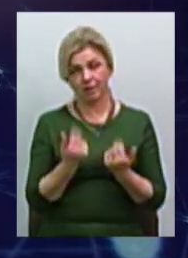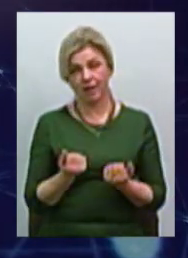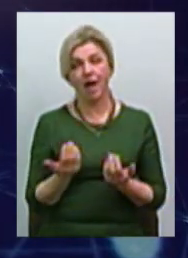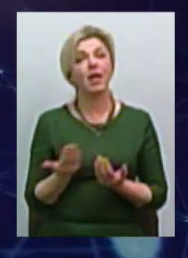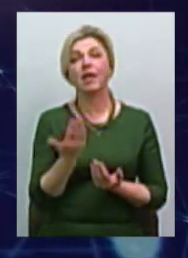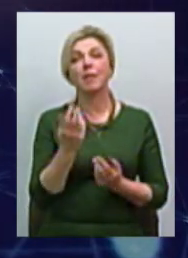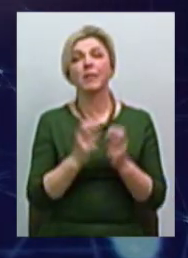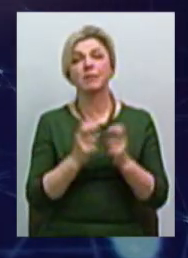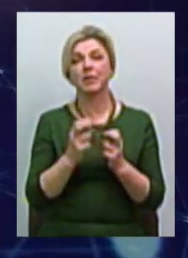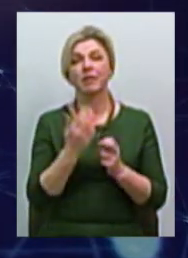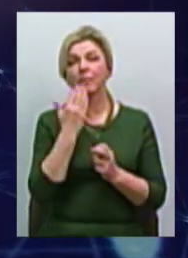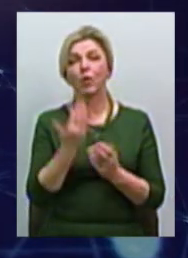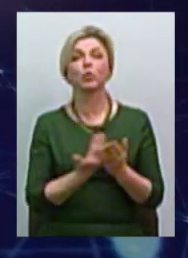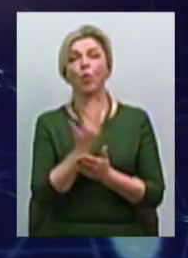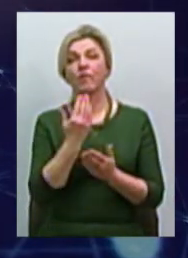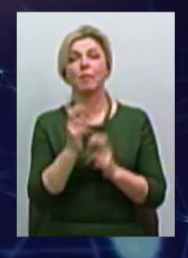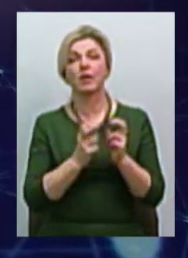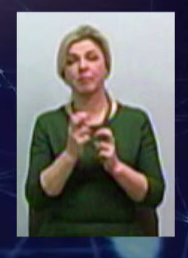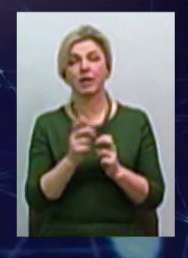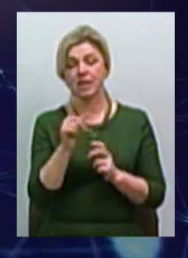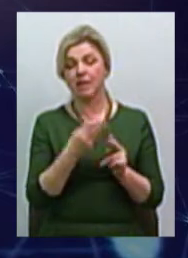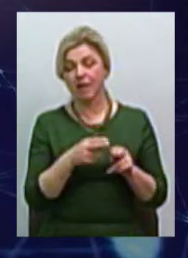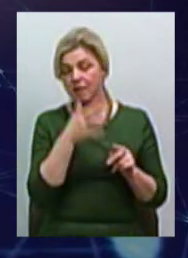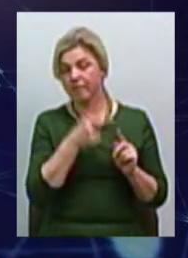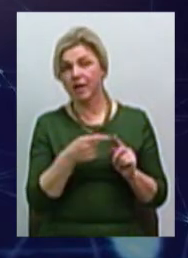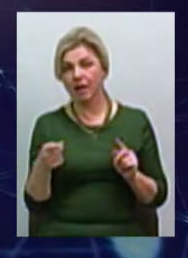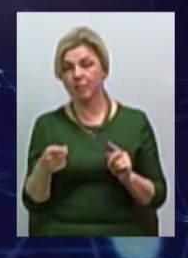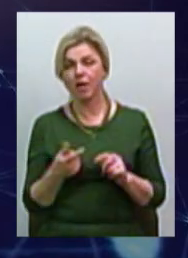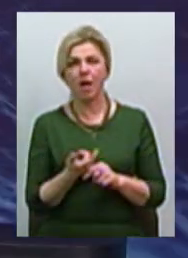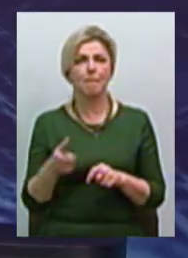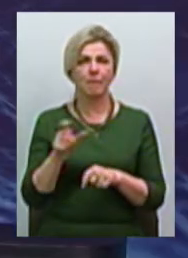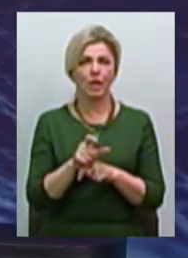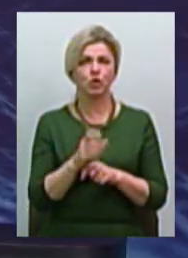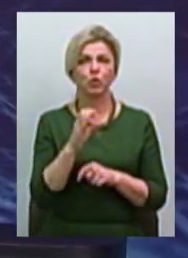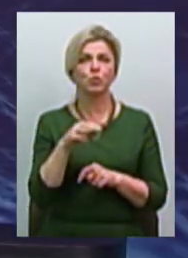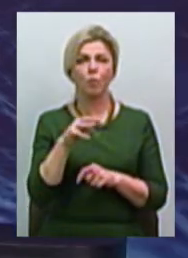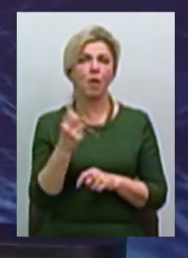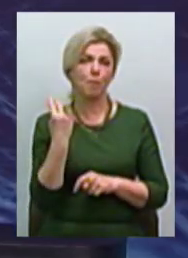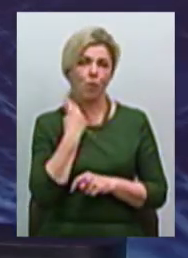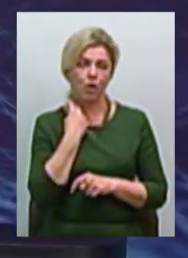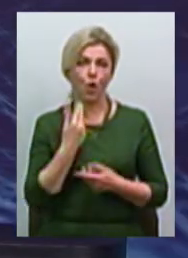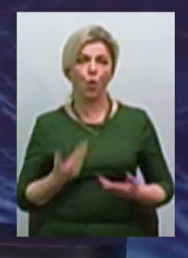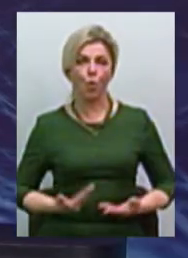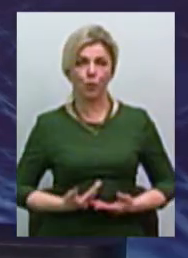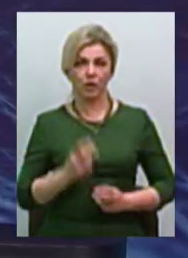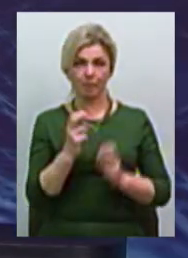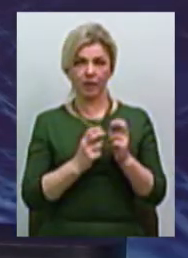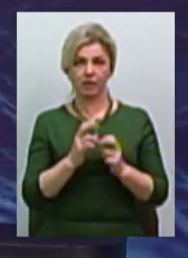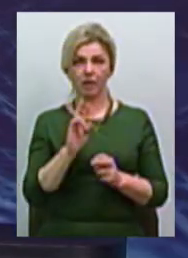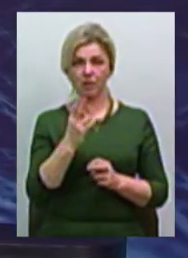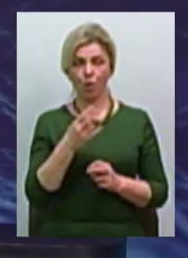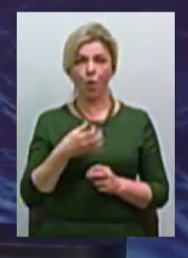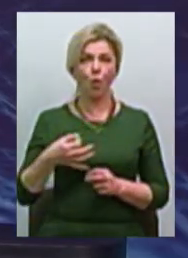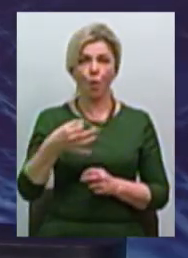підприємства нові з'явилися за ці місяці? Ну, якщо брати з найбільшої суми боргу, то у нас виникло комунальне підприємство Миколаїв